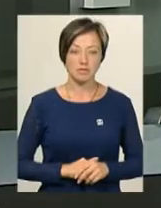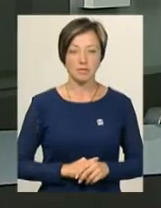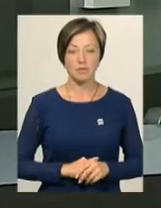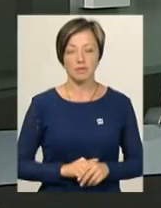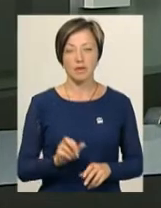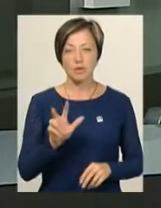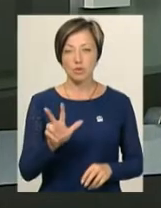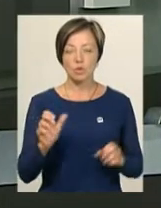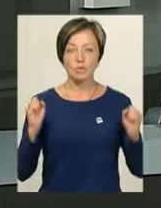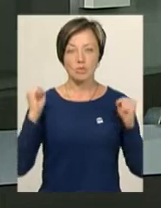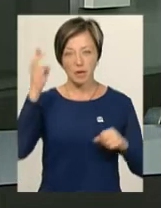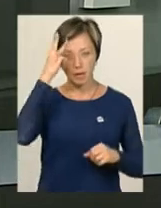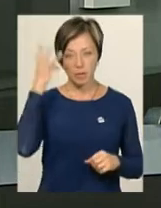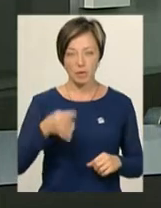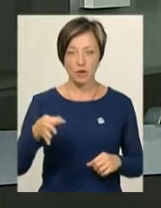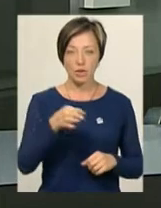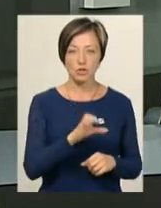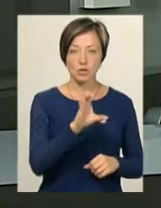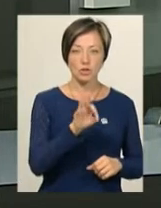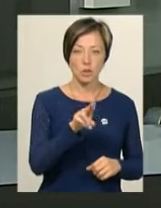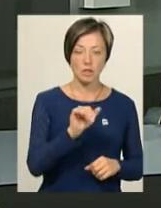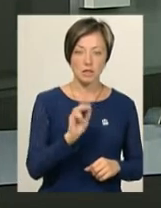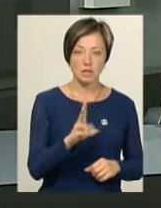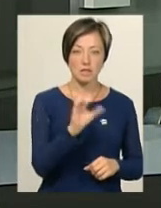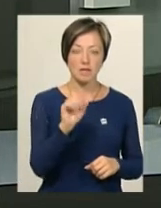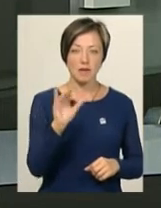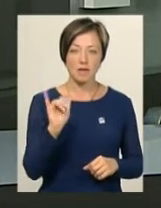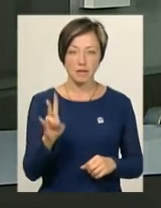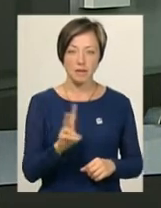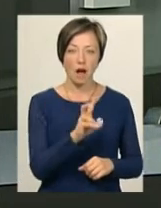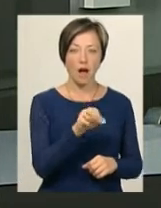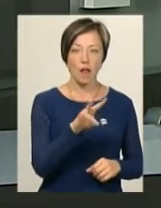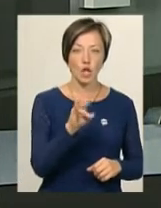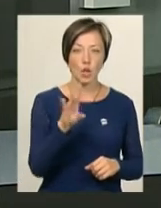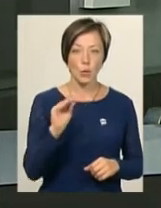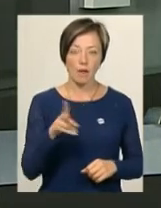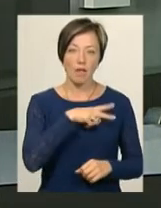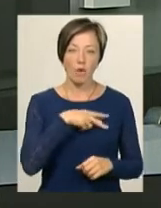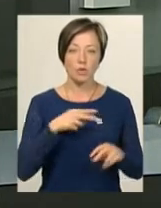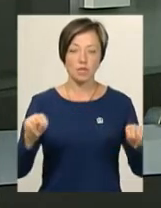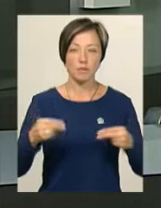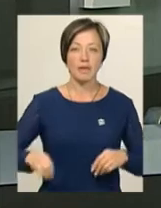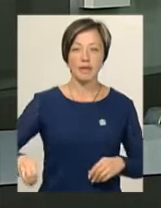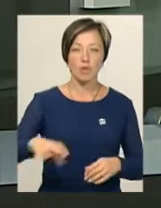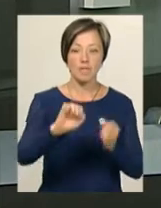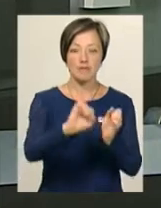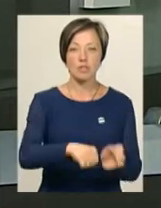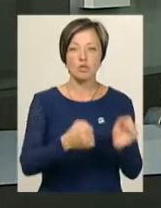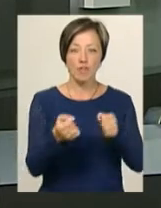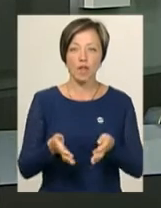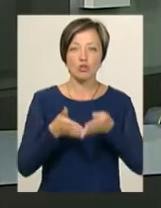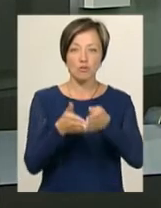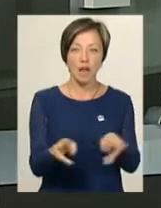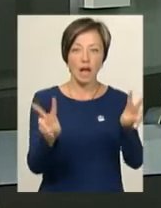Троє спортсменів Хмельниччини Сергій Солтик, Дмитро Савін та Анастасія Калинюк здобули нагороди Чемпіонату Європи з висловання на